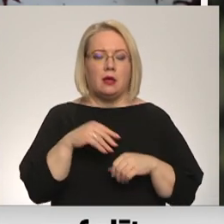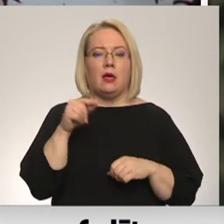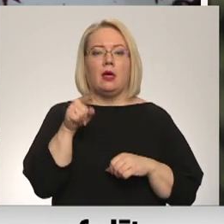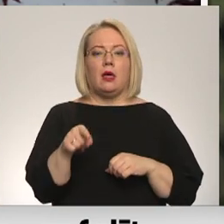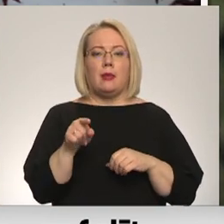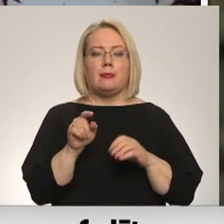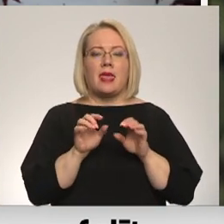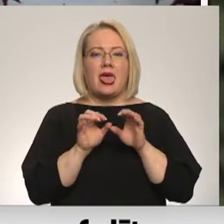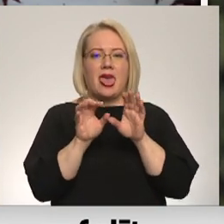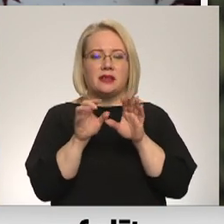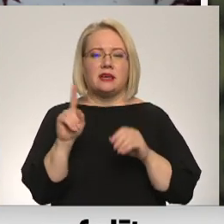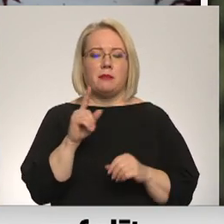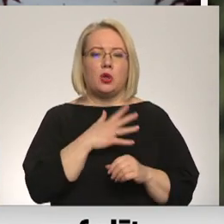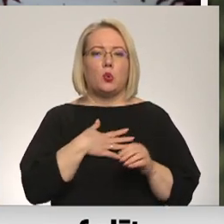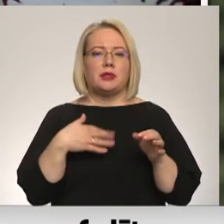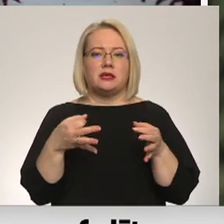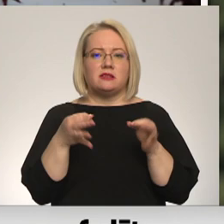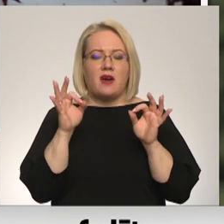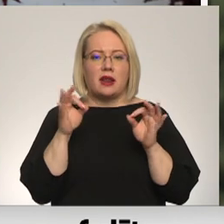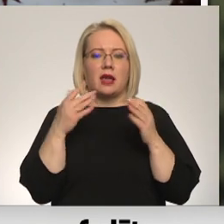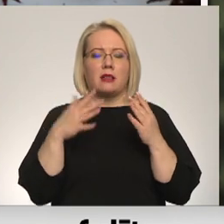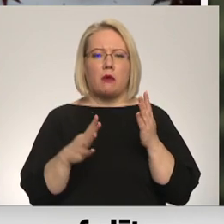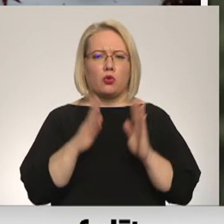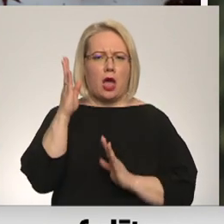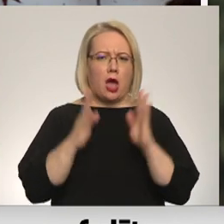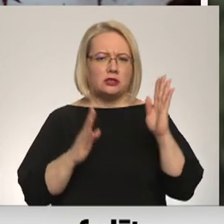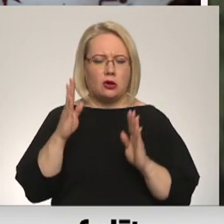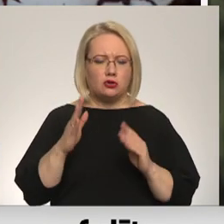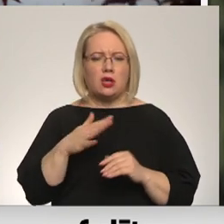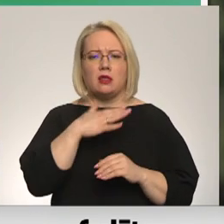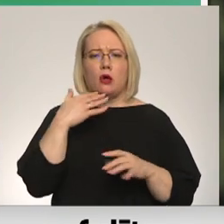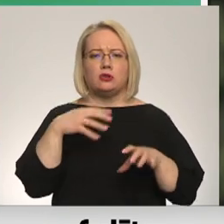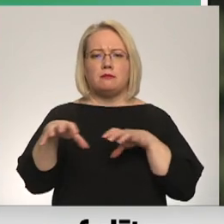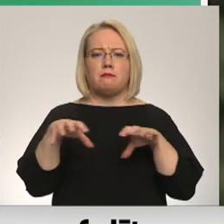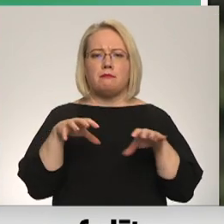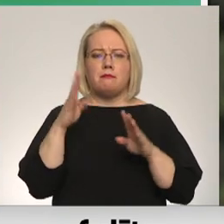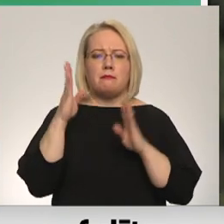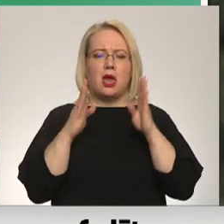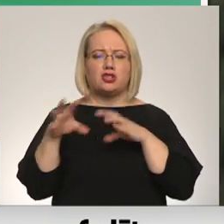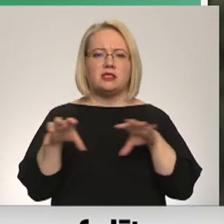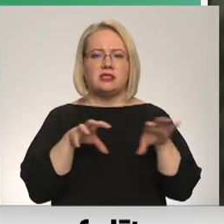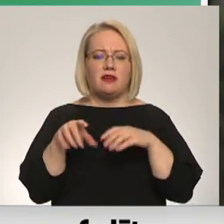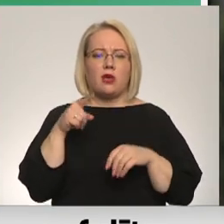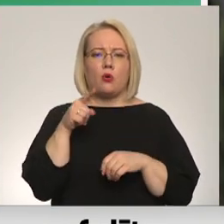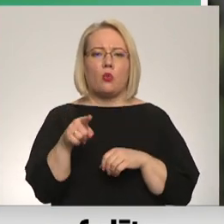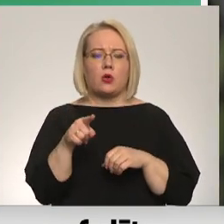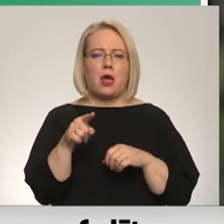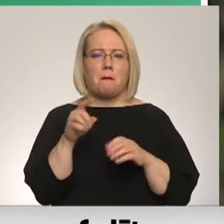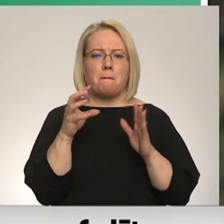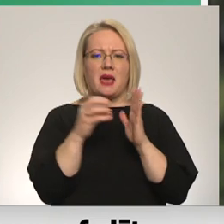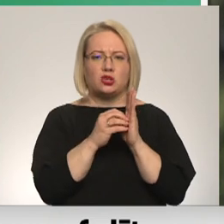svarīgi, lai būtu kaut kas aizaudzis, lai būtu daudz meža dzīvnieku, kuri izbarotās ērces un